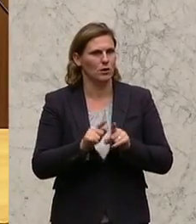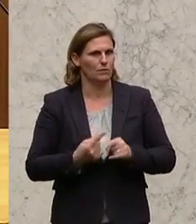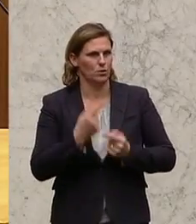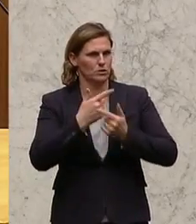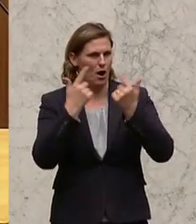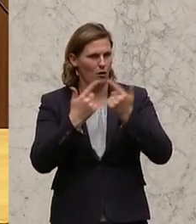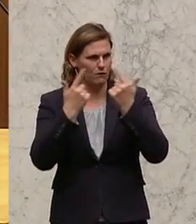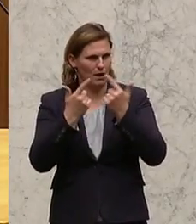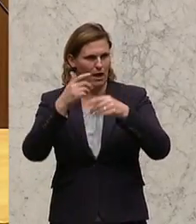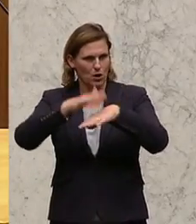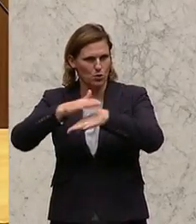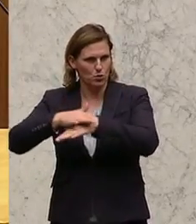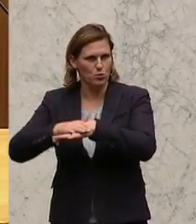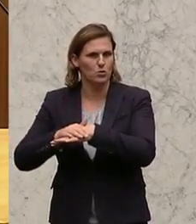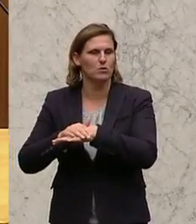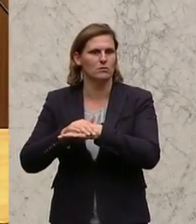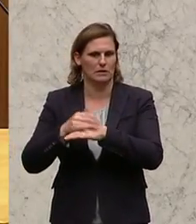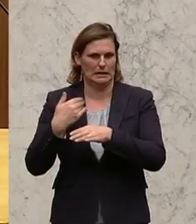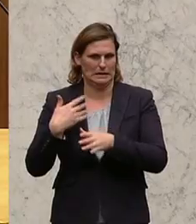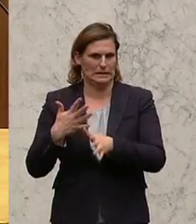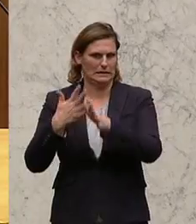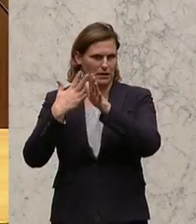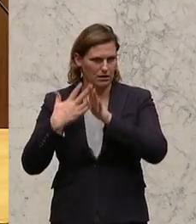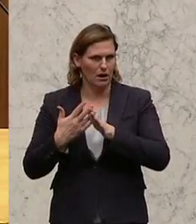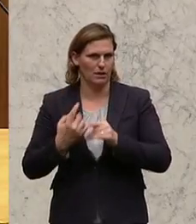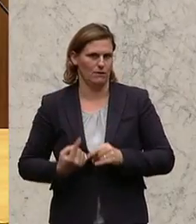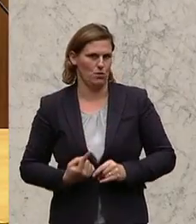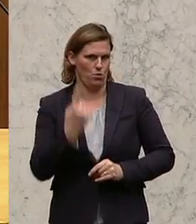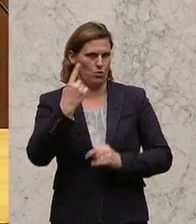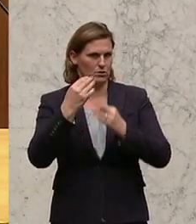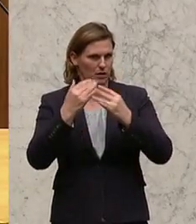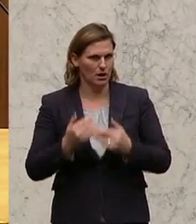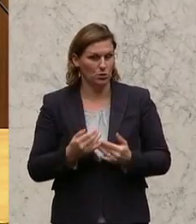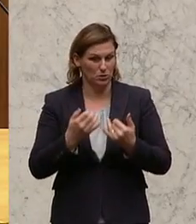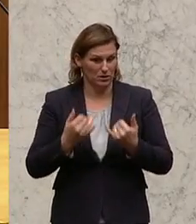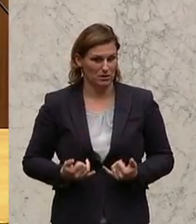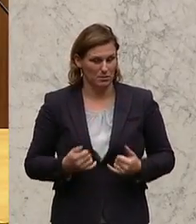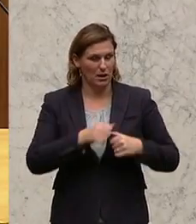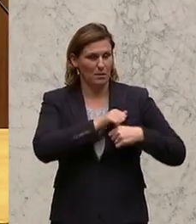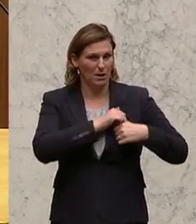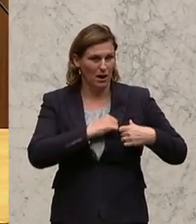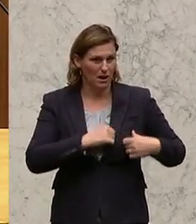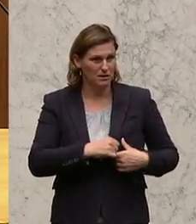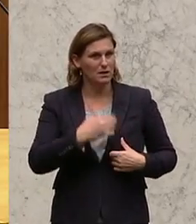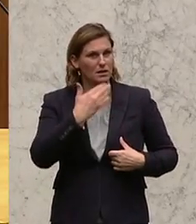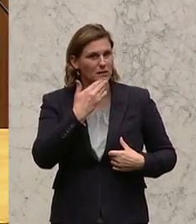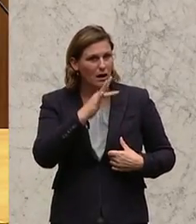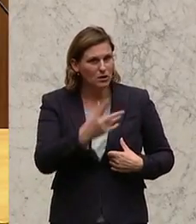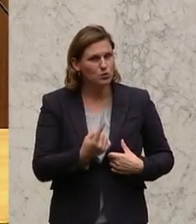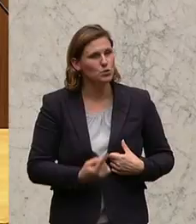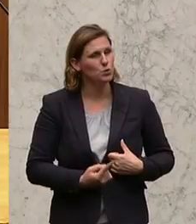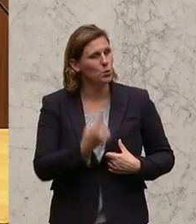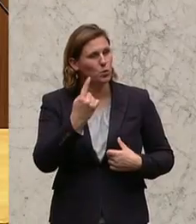Aufklärungsquote in den letzten zehn Jahren gibt. Und an dieser Stelle ein herzliches Dankeschön, ein großer Dank an die